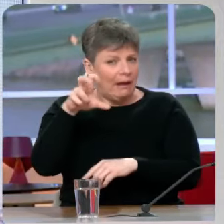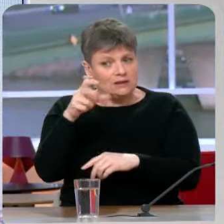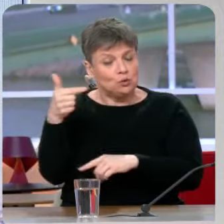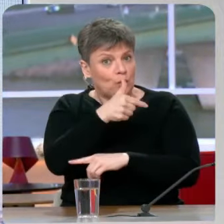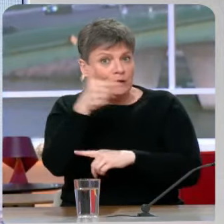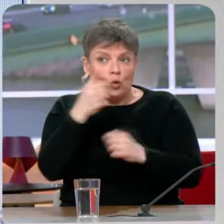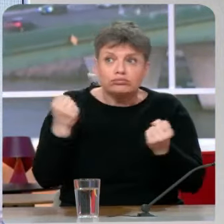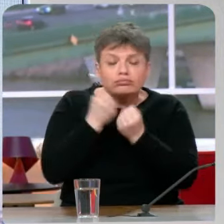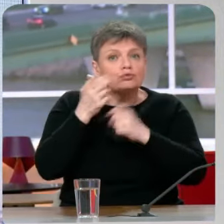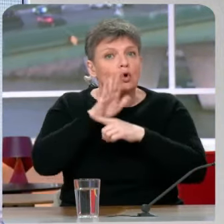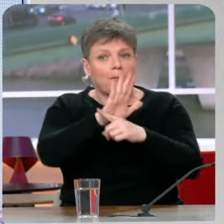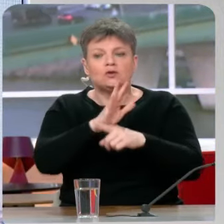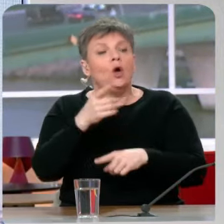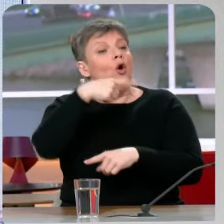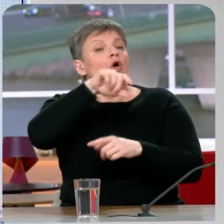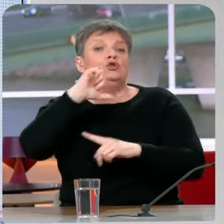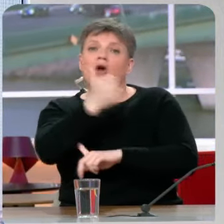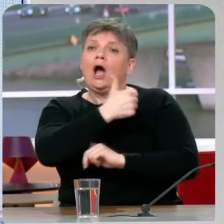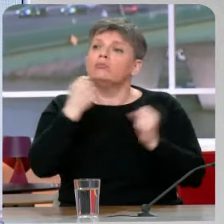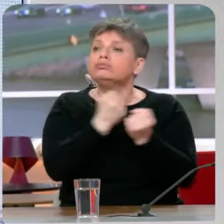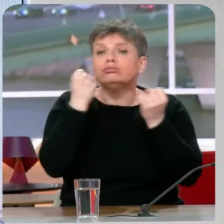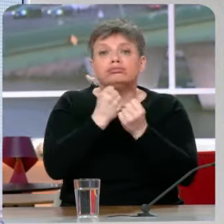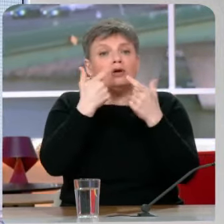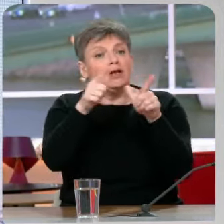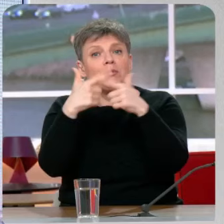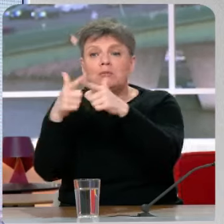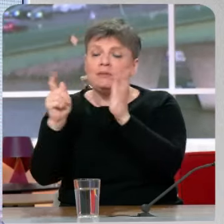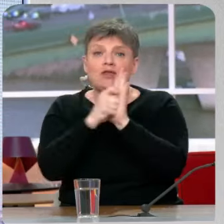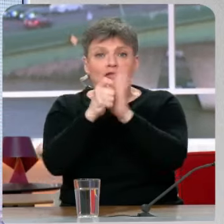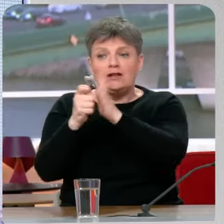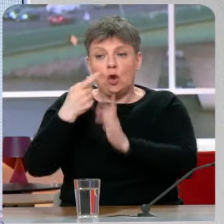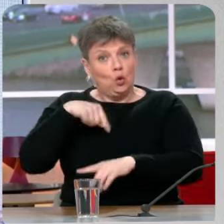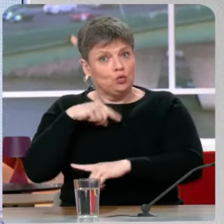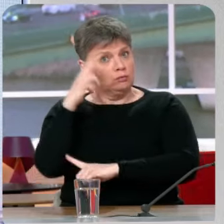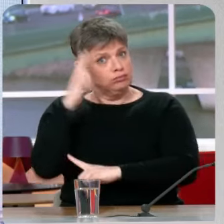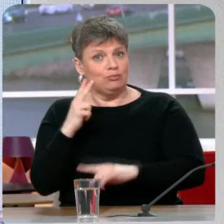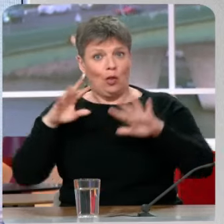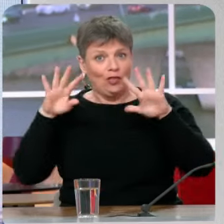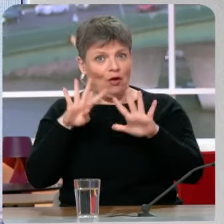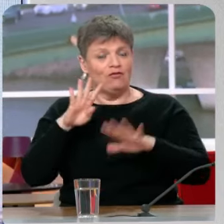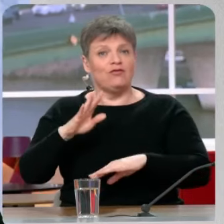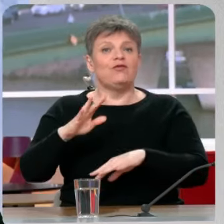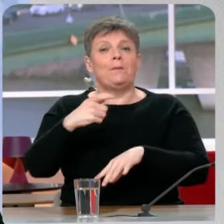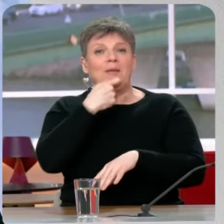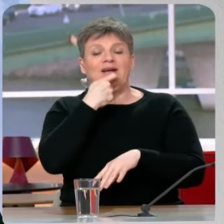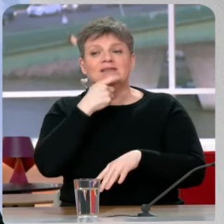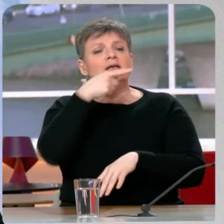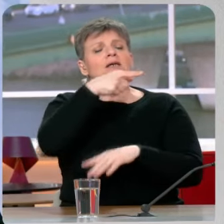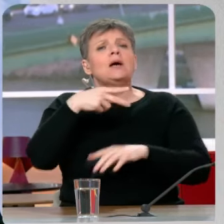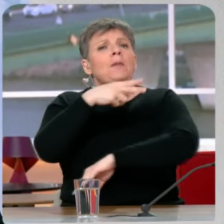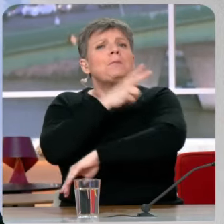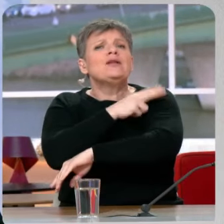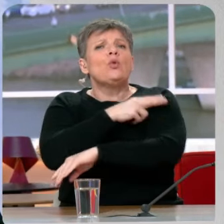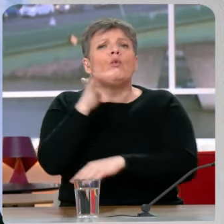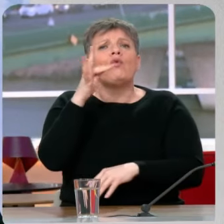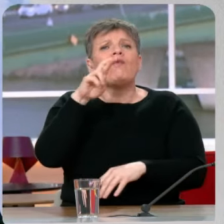sa campagne, nous la nôtre on la commence le 9 mars. Si vous voulez me faire parler précisément du patron de Frontex, le patron de Frontex, pourquoi il est